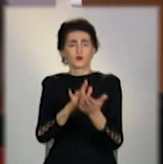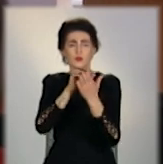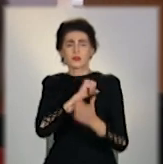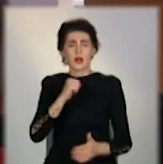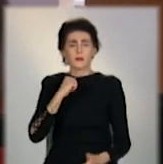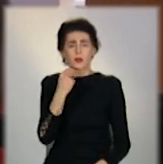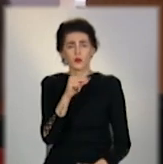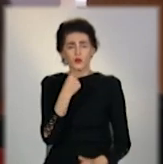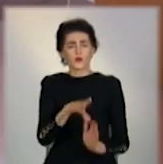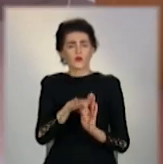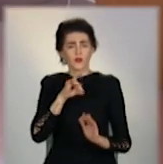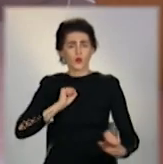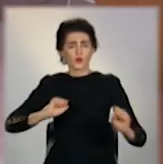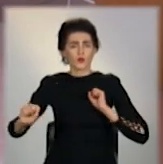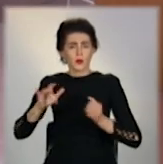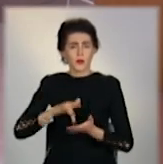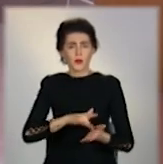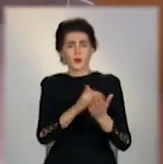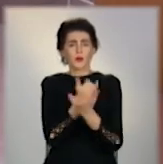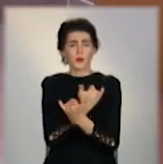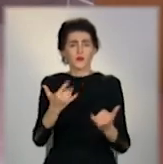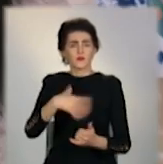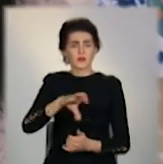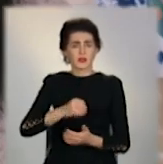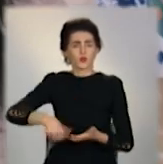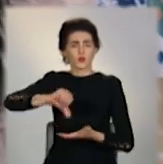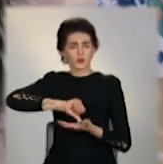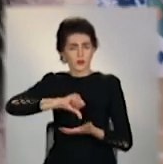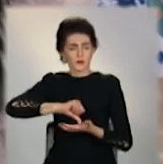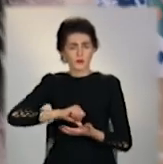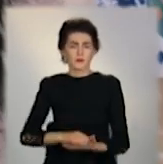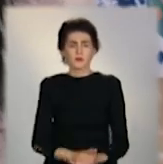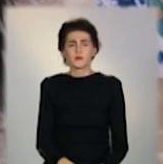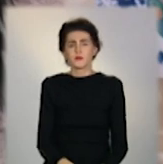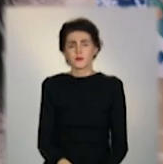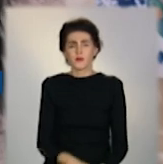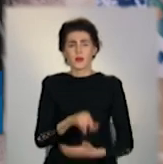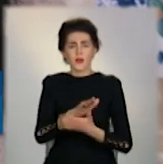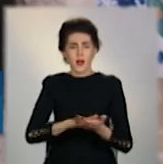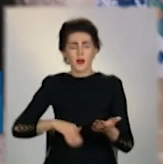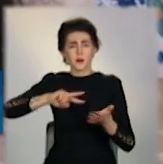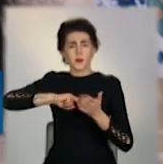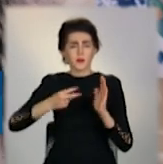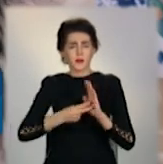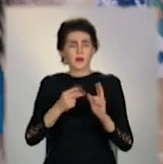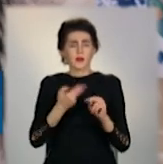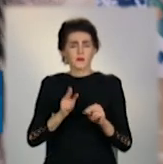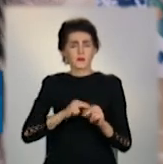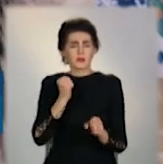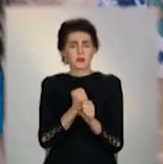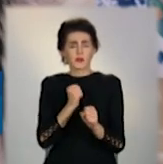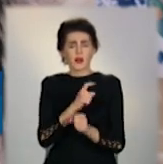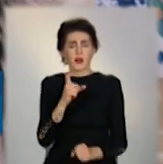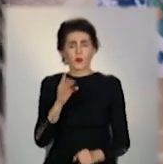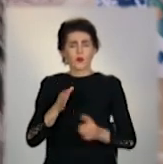найкращими, організують мандрівки для усіх учасників. Дані ми планируємо з хлопцями пройтись з цією екотропою, побачити